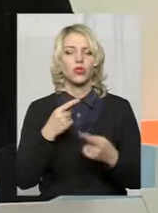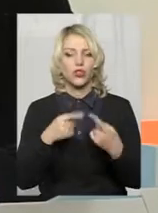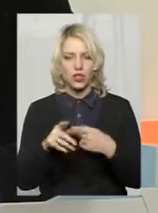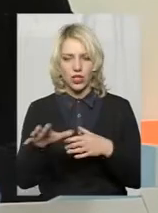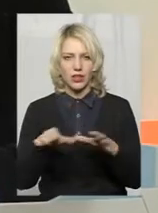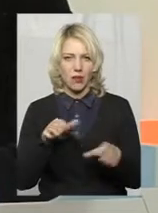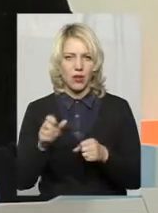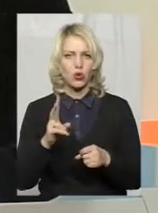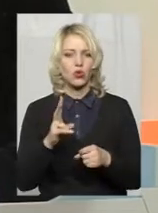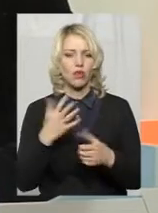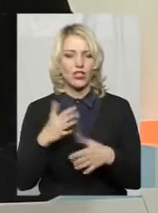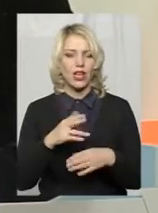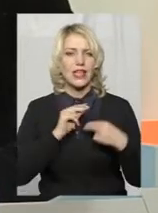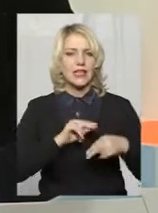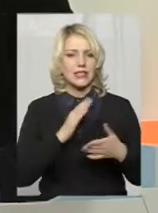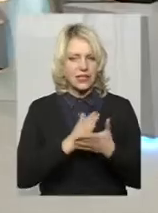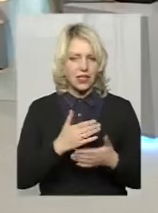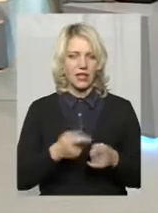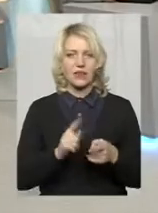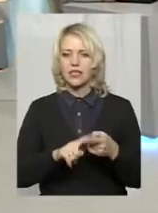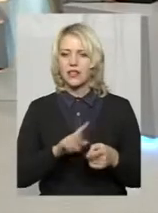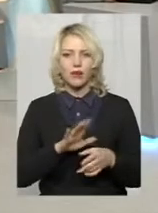немає якось такого, скажімо так, процедури,